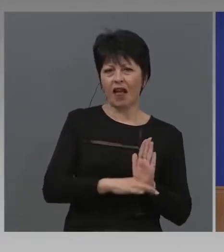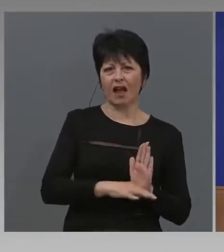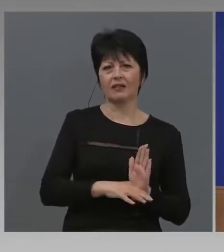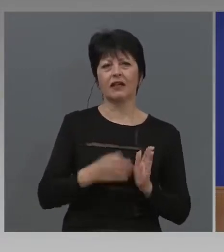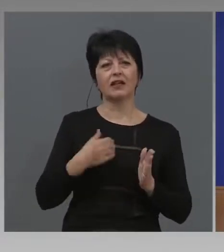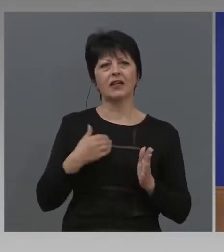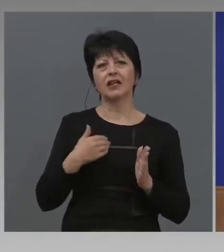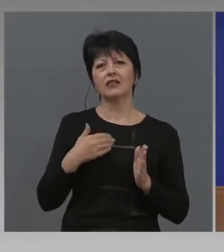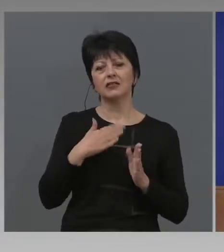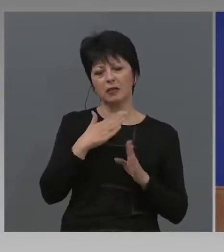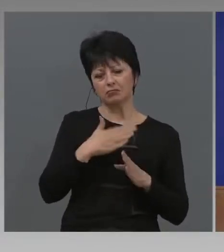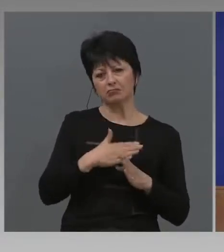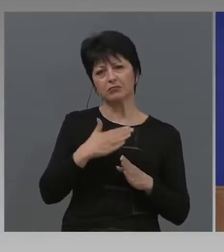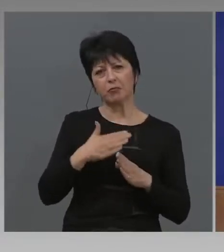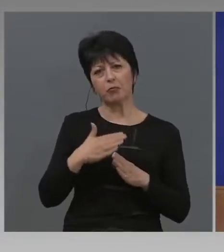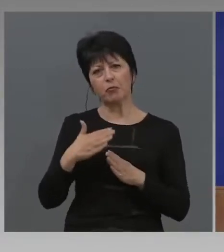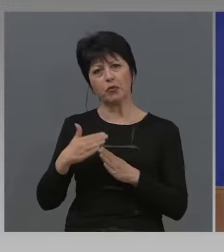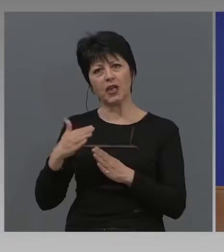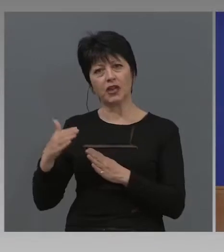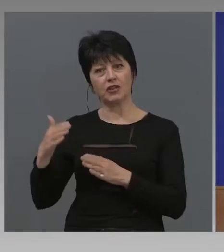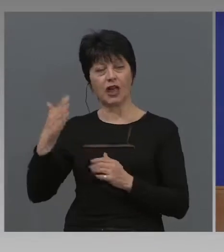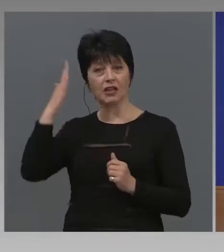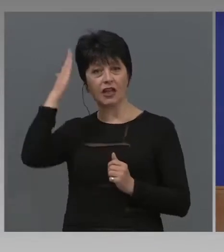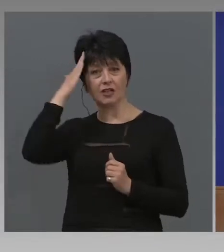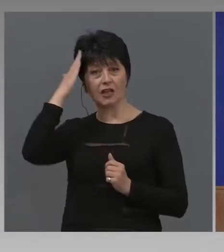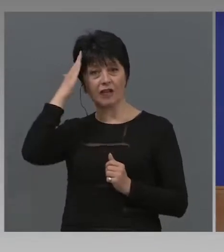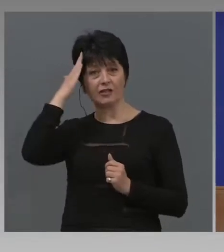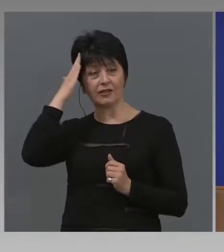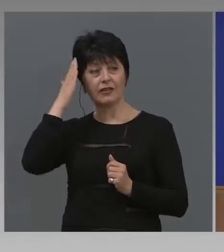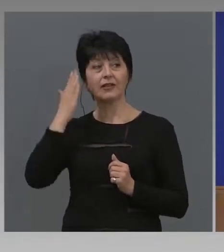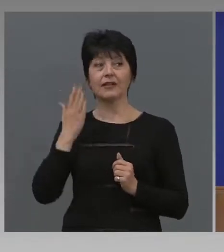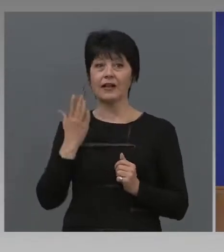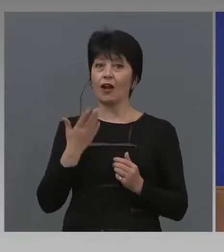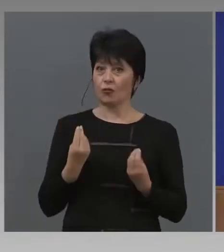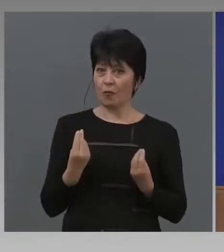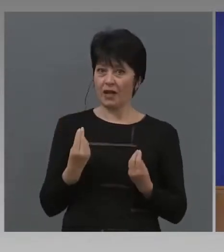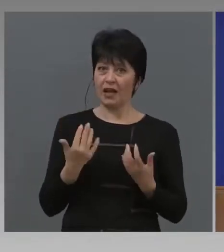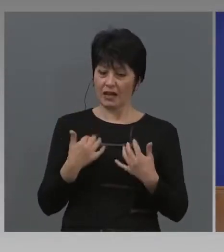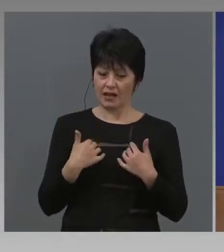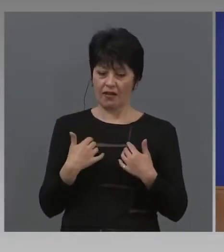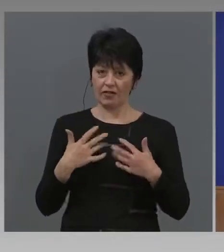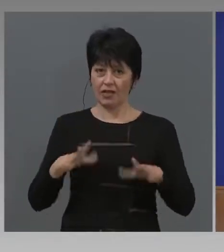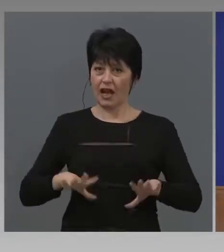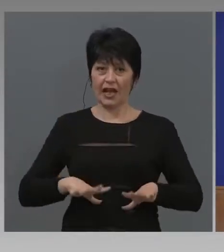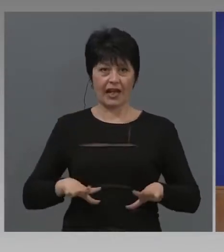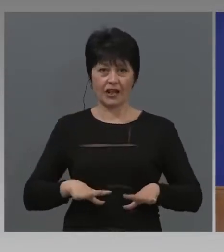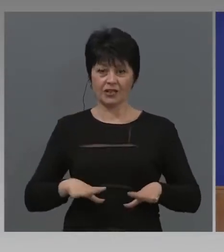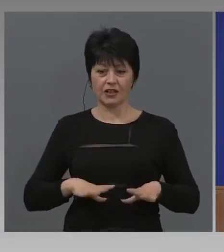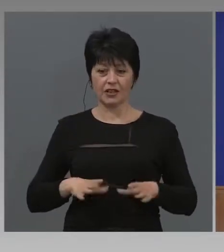подреждали държавите, казват, добре, ама и нашите граждани след това ще бъдат ощетени.